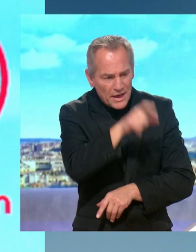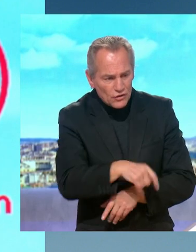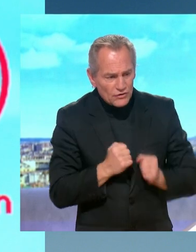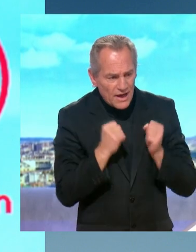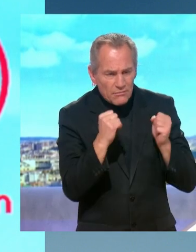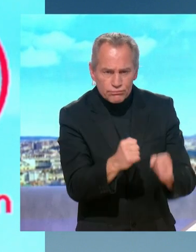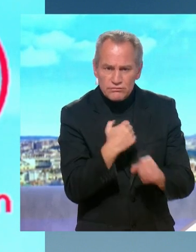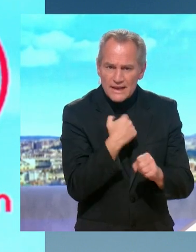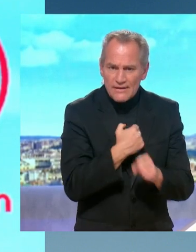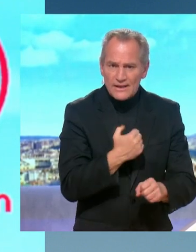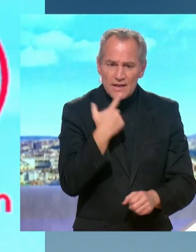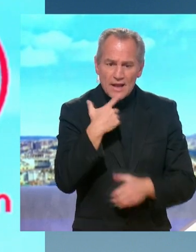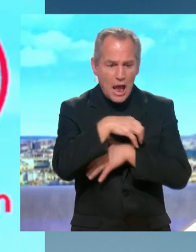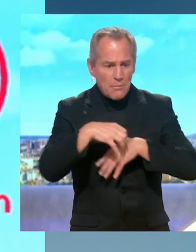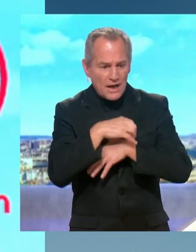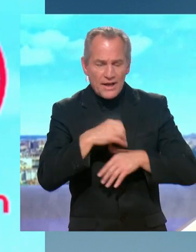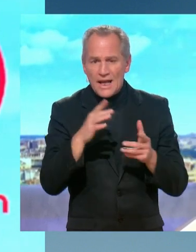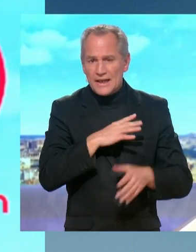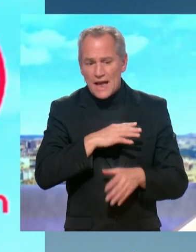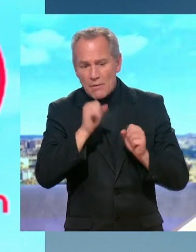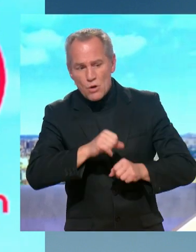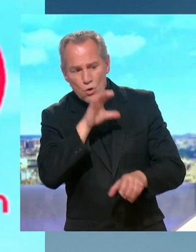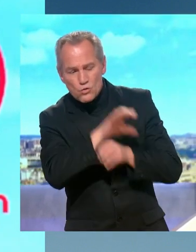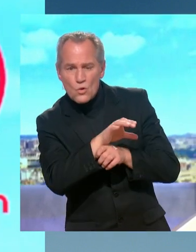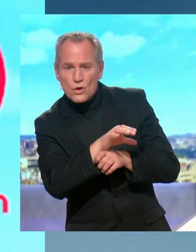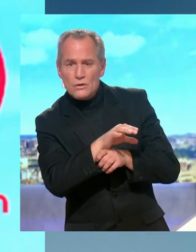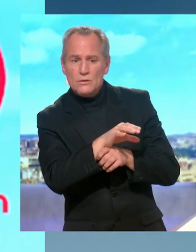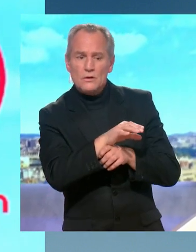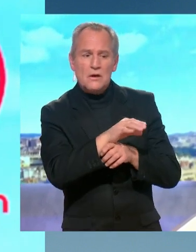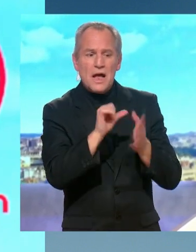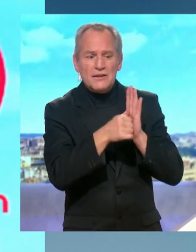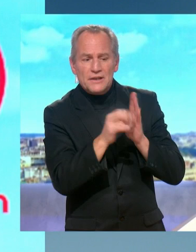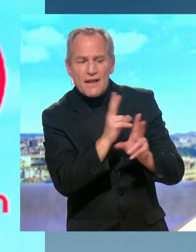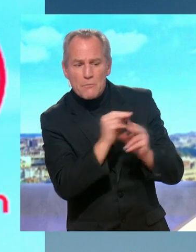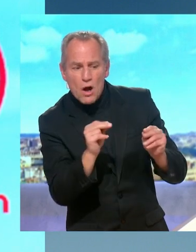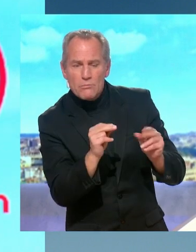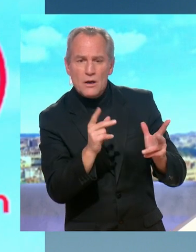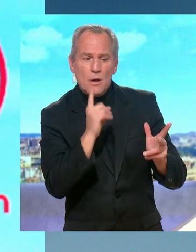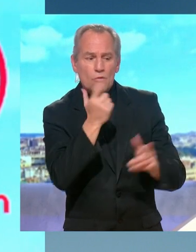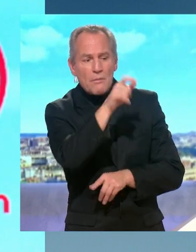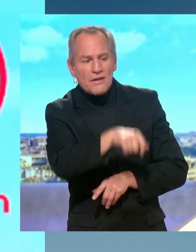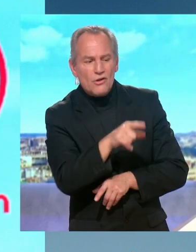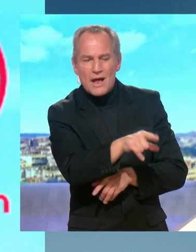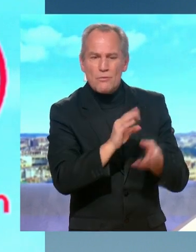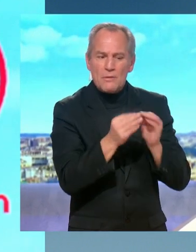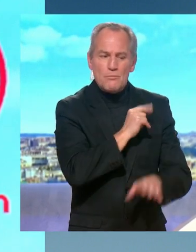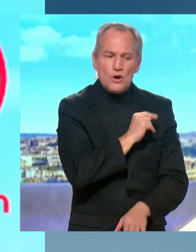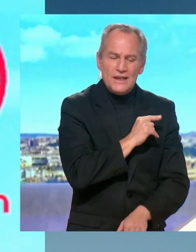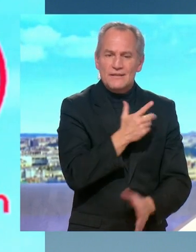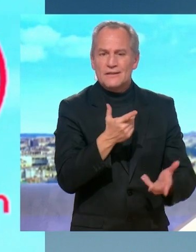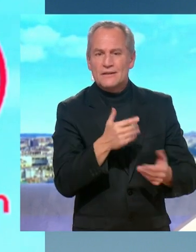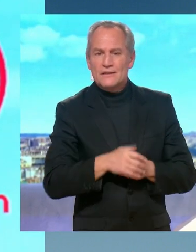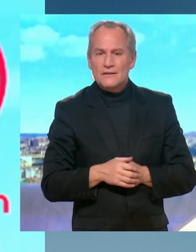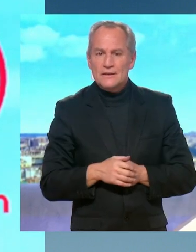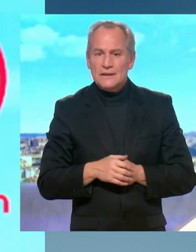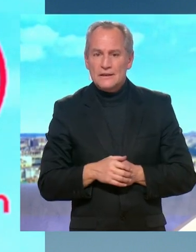qui est en fait, si vous le souhaitez, des préfets qui pourraient s'opposer à des régularisations, parce que, par exemple, cette personne a un quasi judiciaire, avec une philosophie